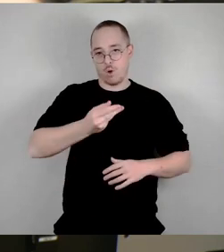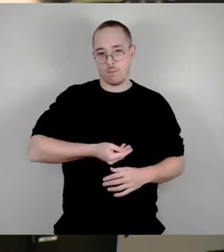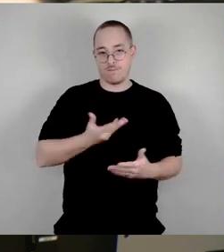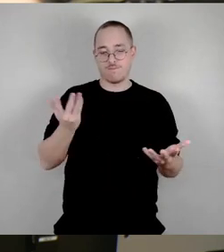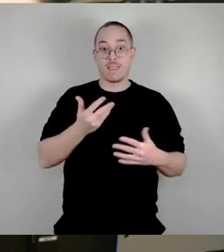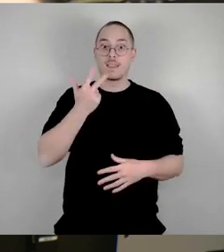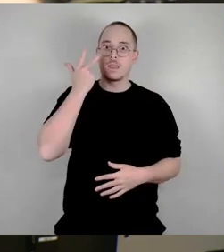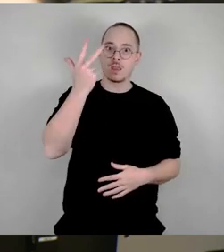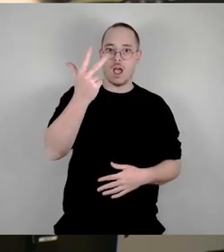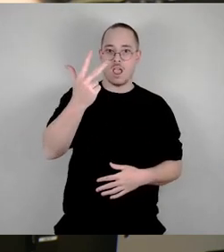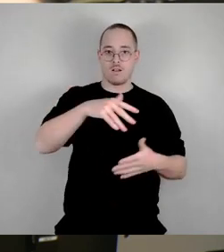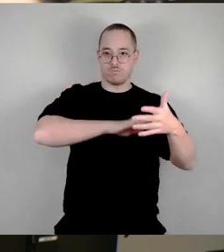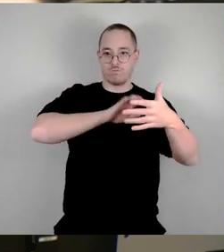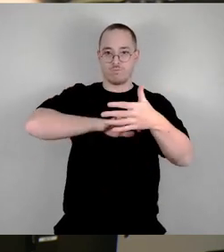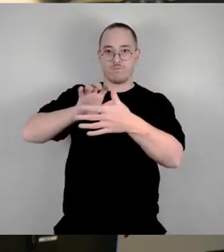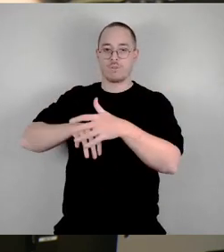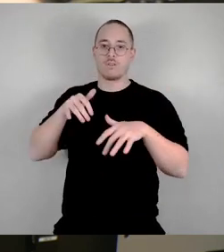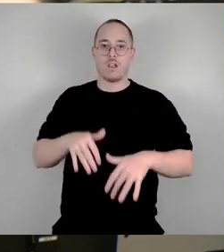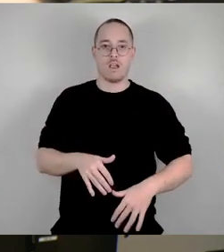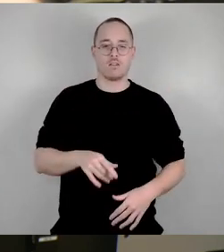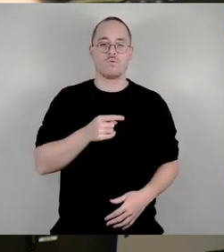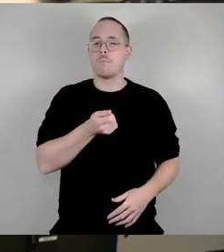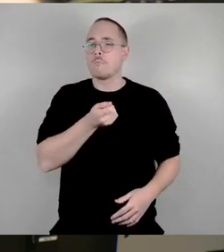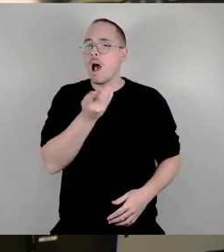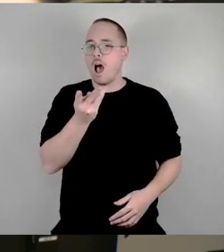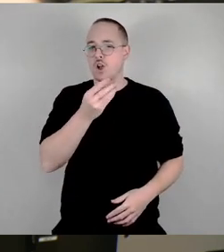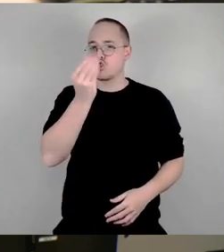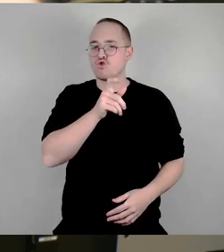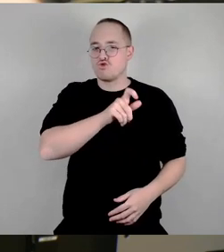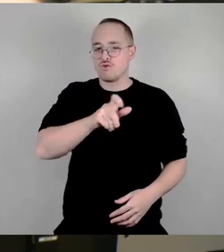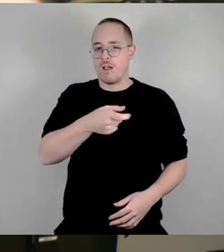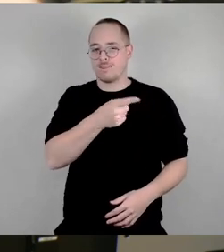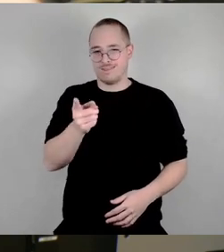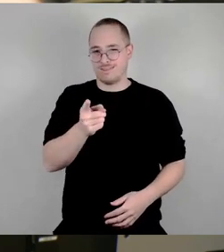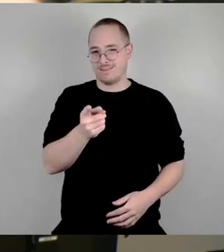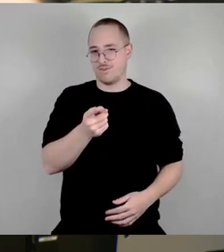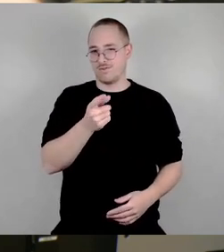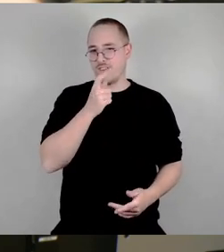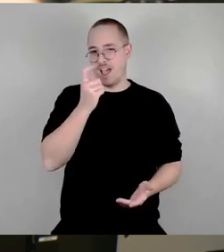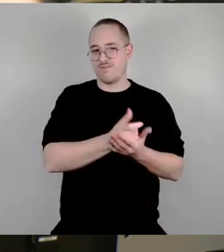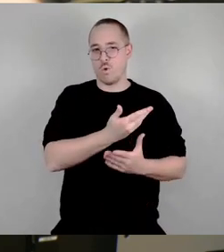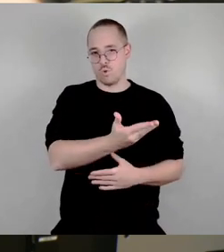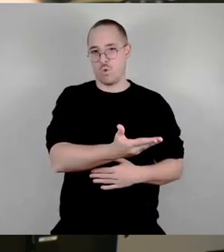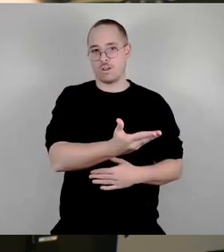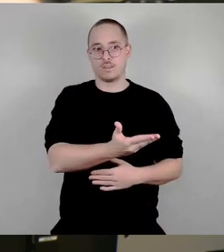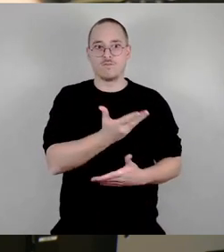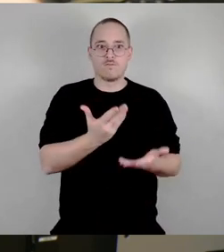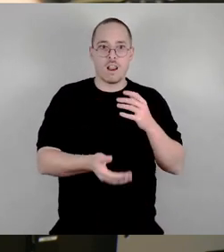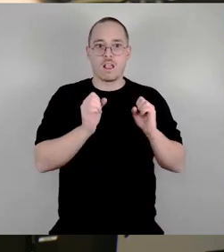immer wieder. Und das könnten Sie verhindern, indem Sie sagen, Gesamtauftritte beschränken pro Woche